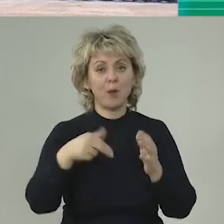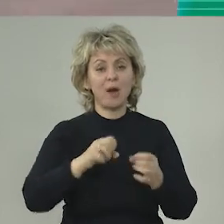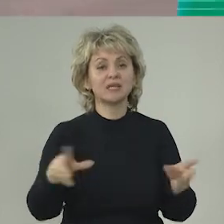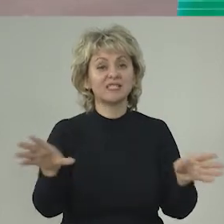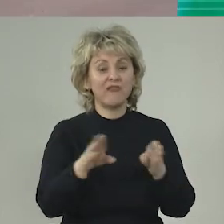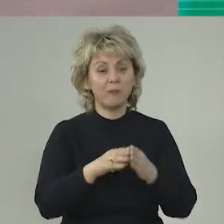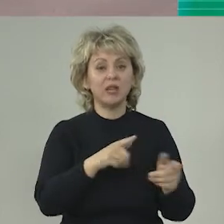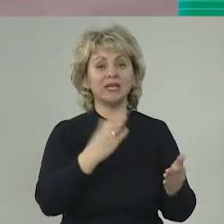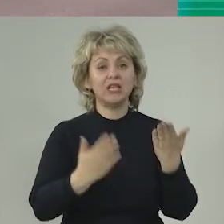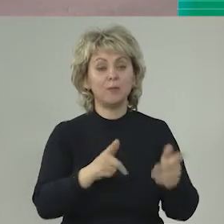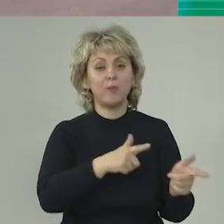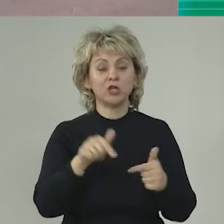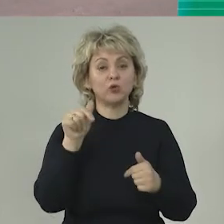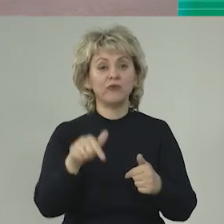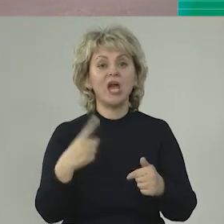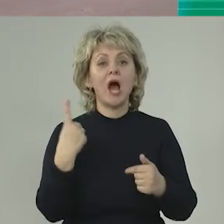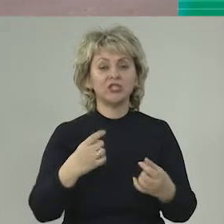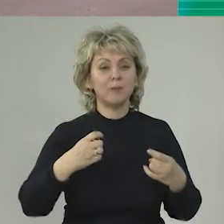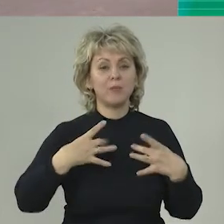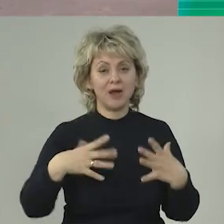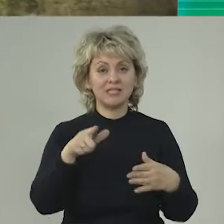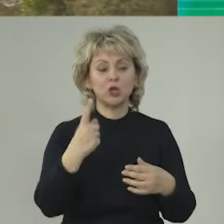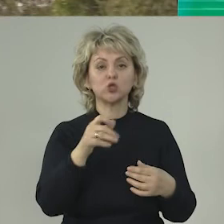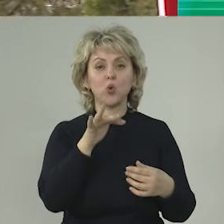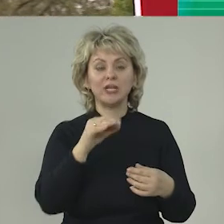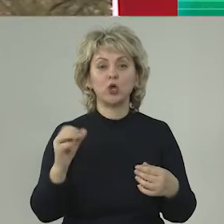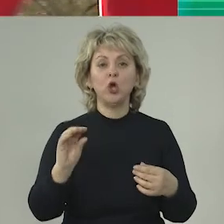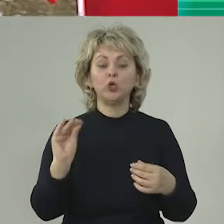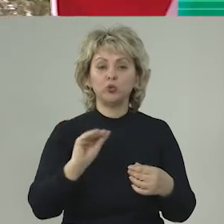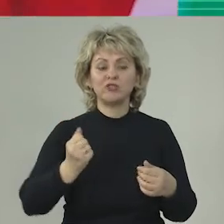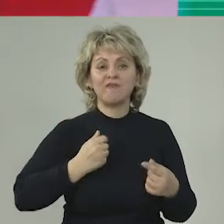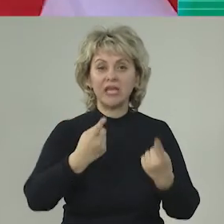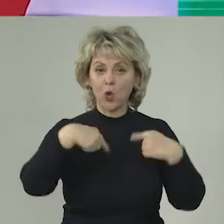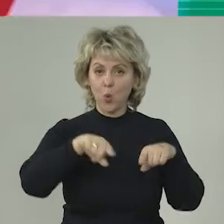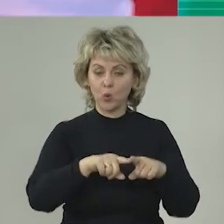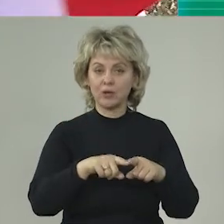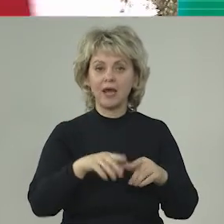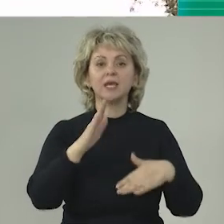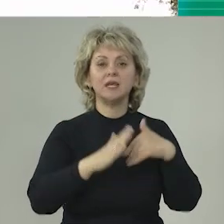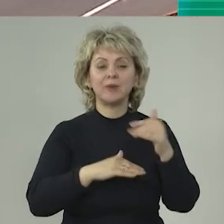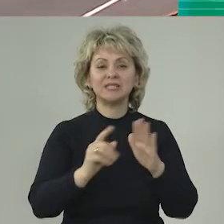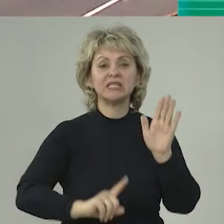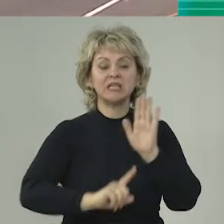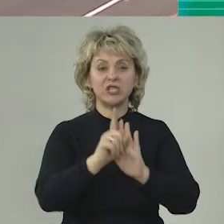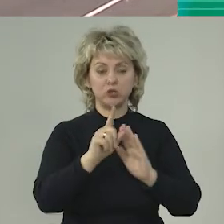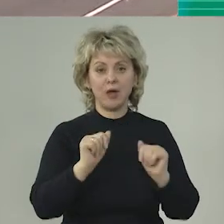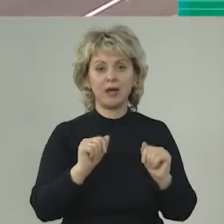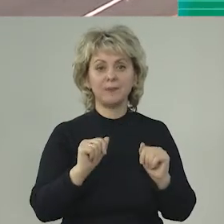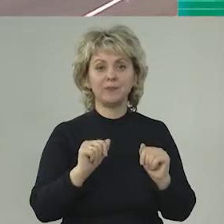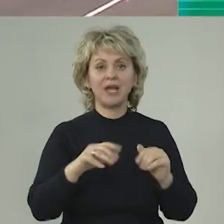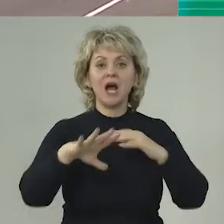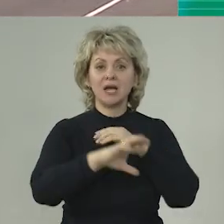мая или подготовка к нему еще с одним событием, столетием Южного военного округа. И практически начиная